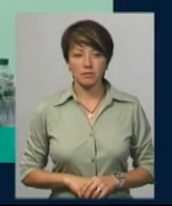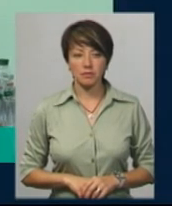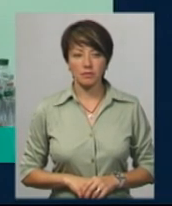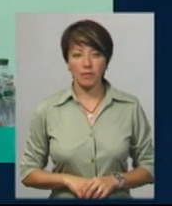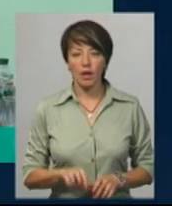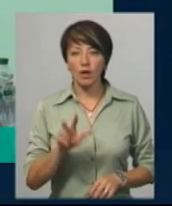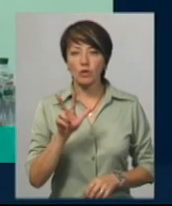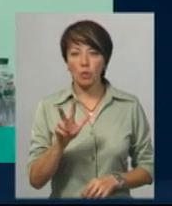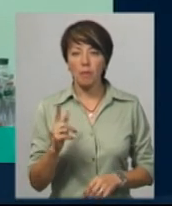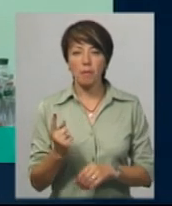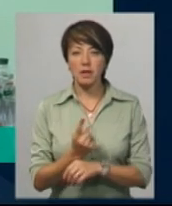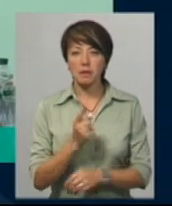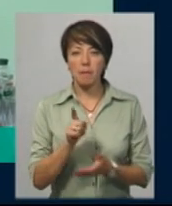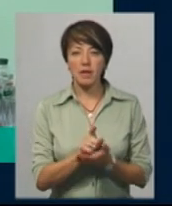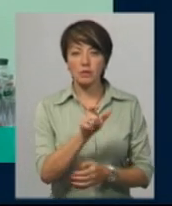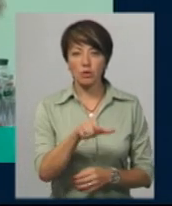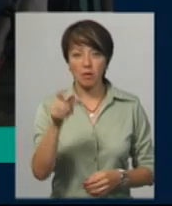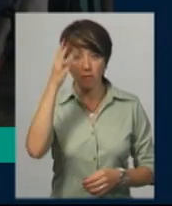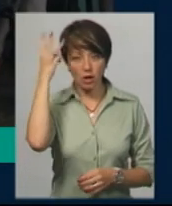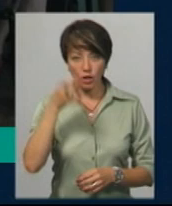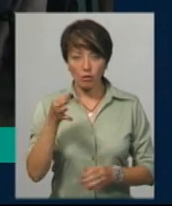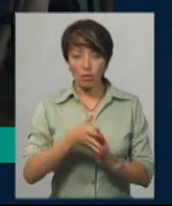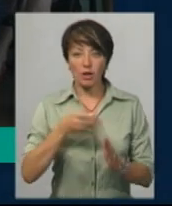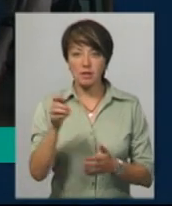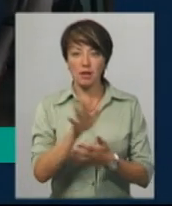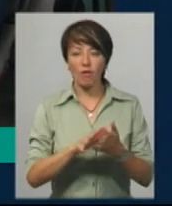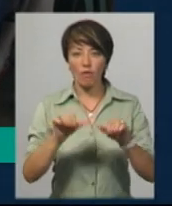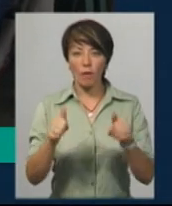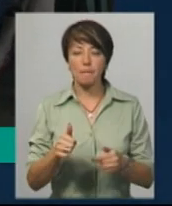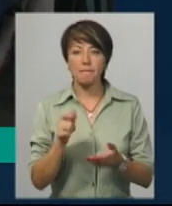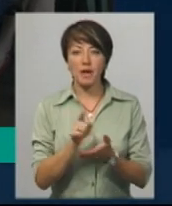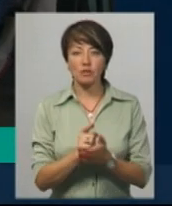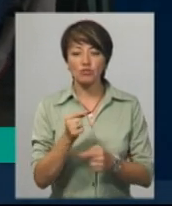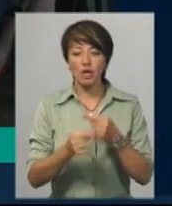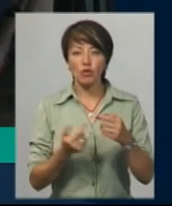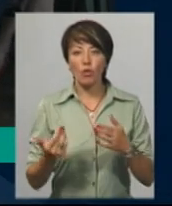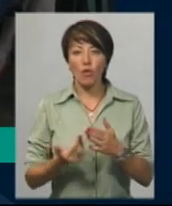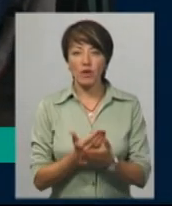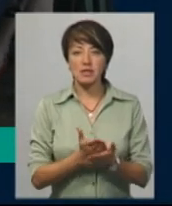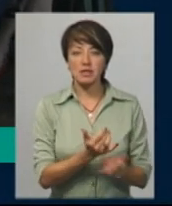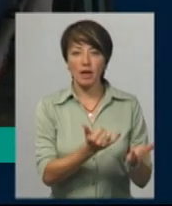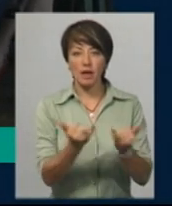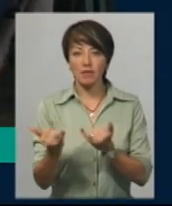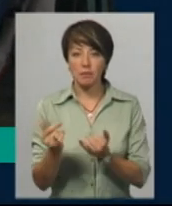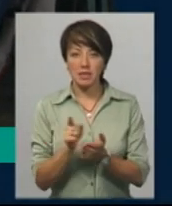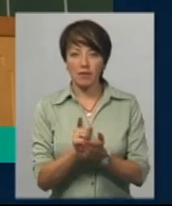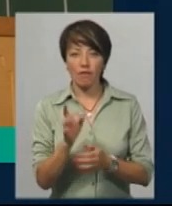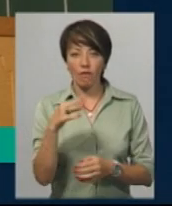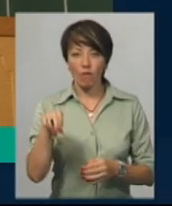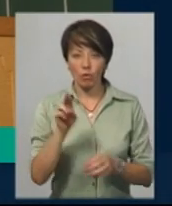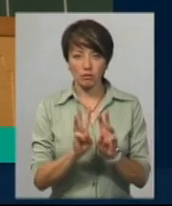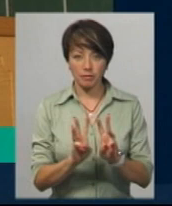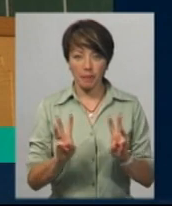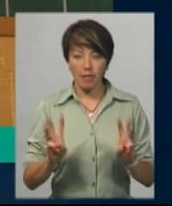Троє перших пенсіонерів з Хмельниччини подали заявку на оформлення пенсії через новий сервіс веб-порталу пенсійного фонду «Епенсія».